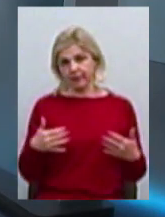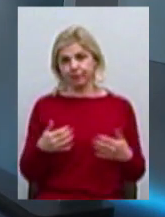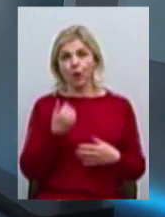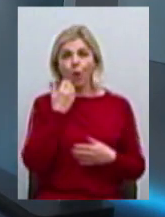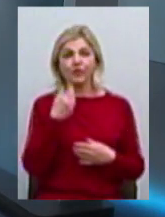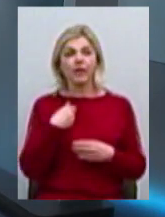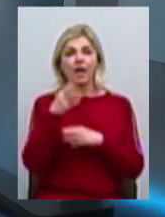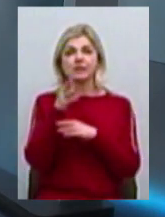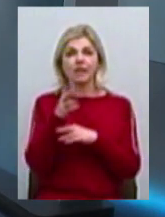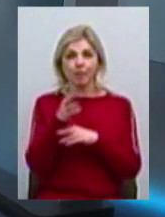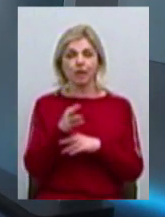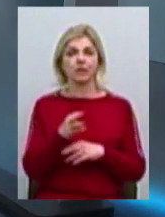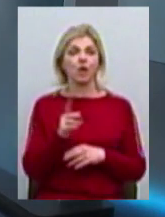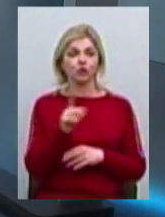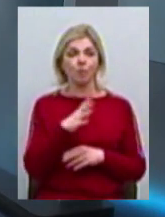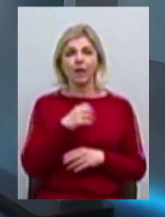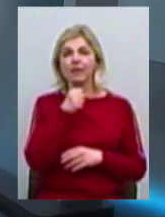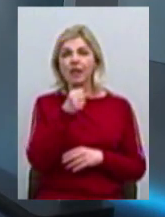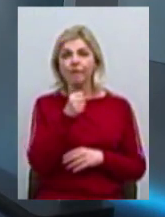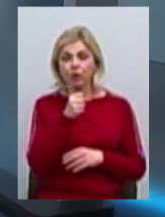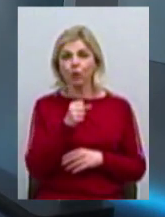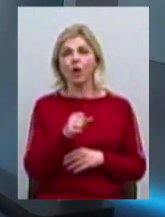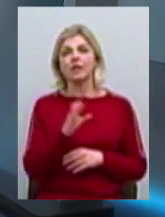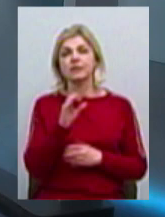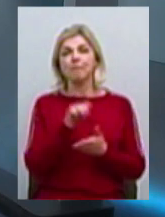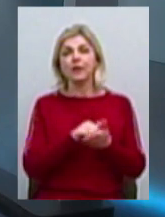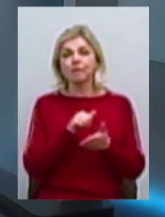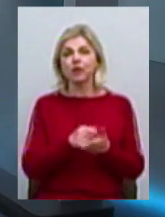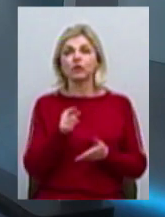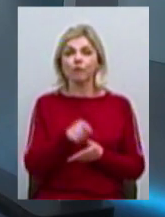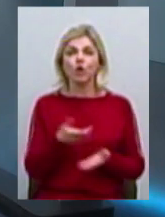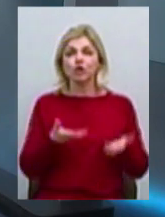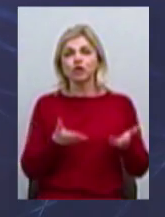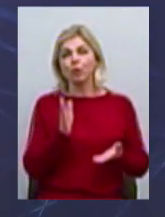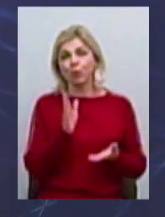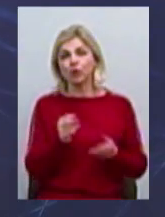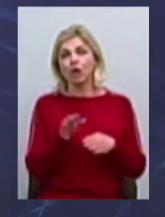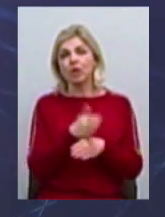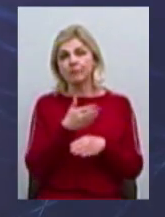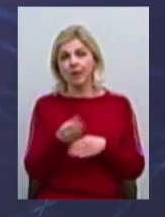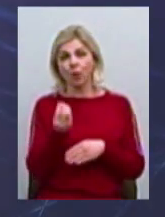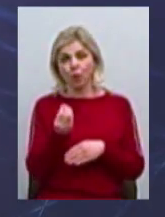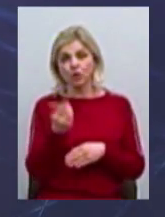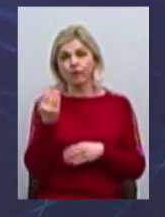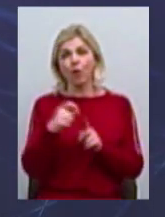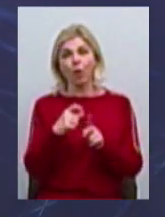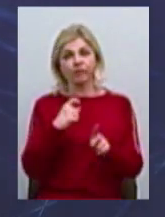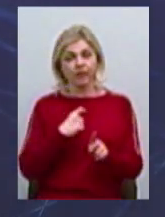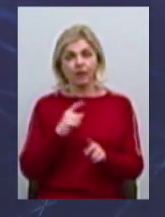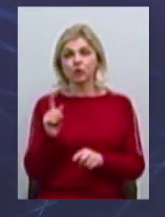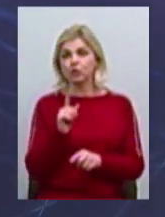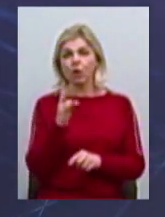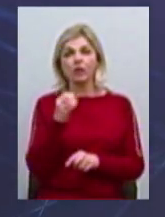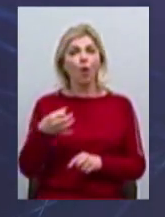посякався у Анне Ганжело, чи інтерв'ю було там в сюжеті, з приводу того, як чи будуть розподілятися ці гроші, вона відповіла, що не по